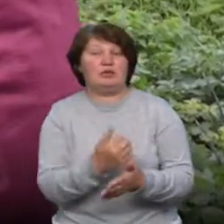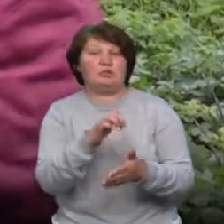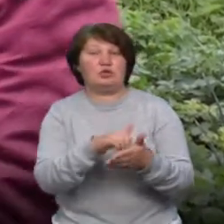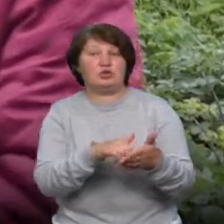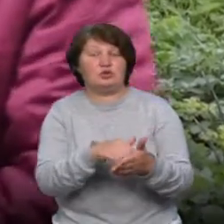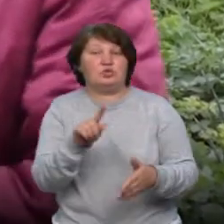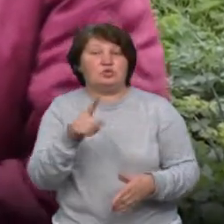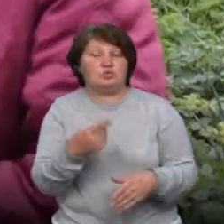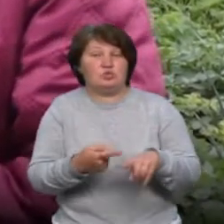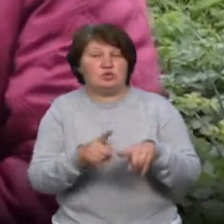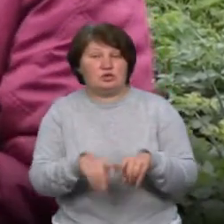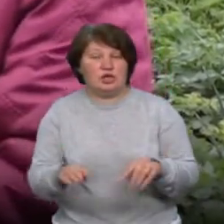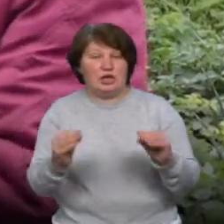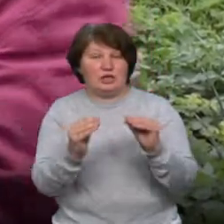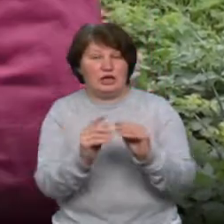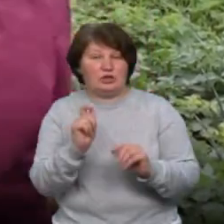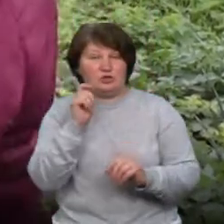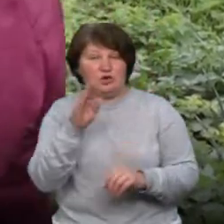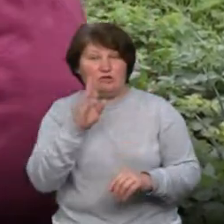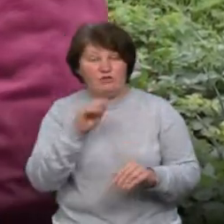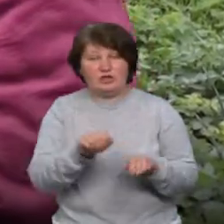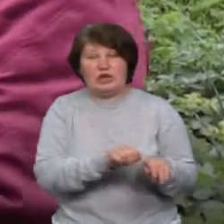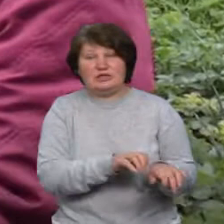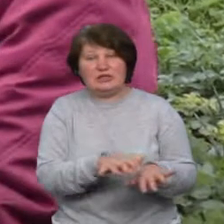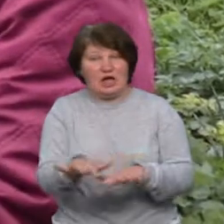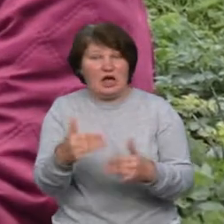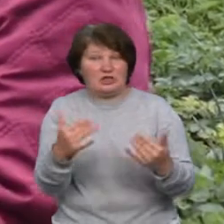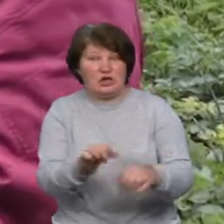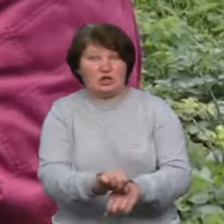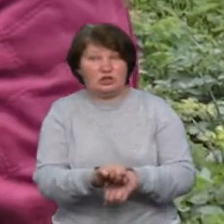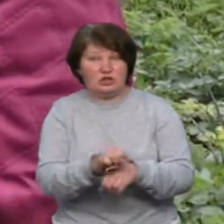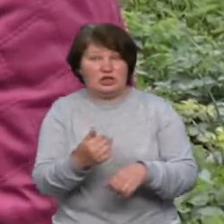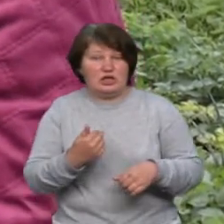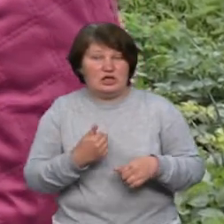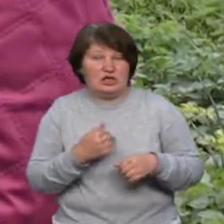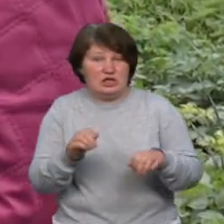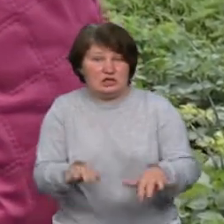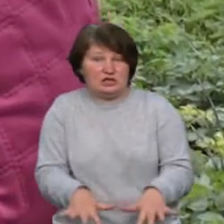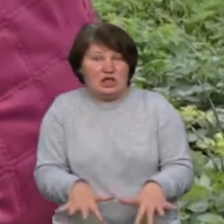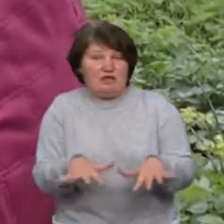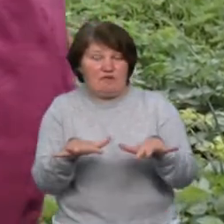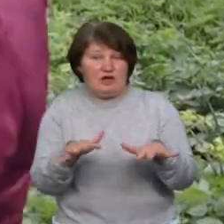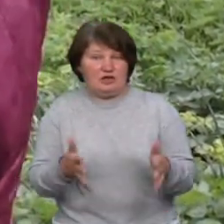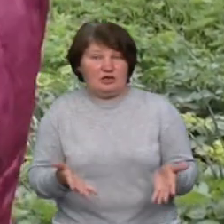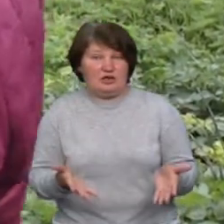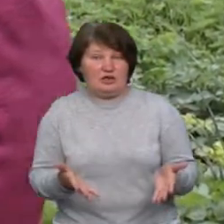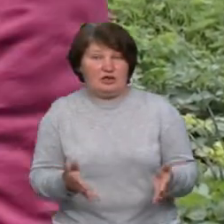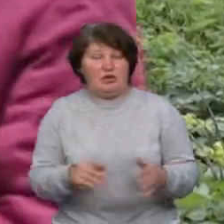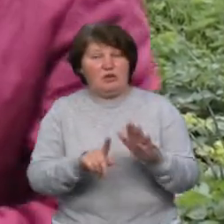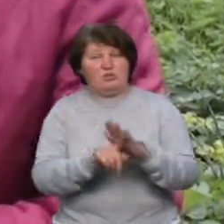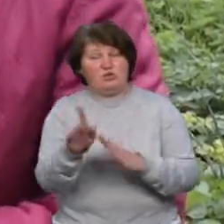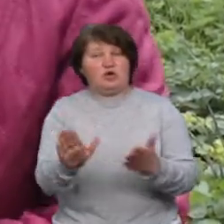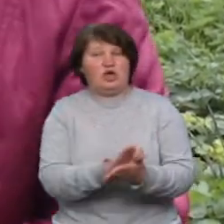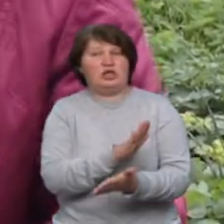та вода 10 років стікала, а зараз вона стоїть і нас заливає. Вони почали чистити,